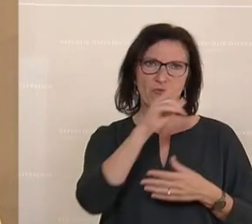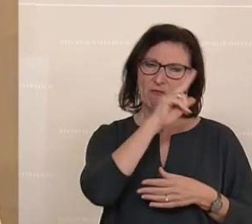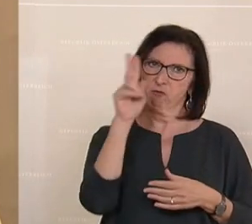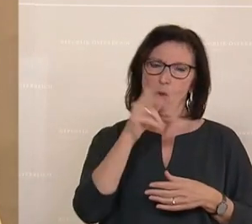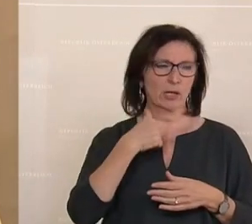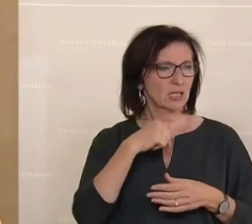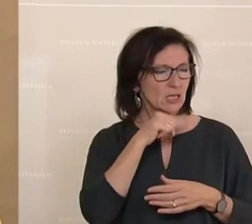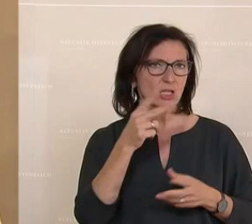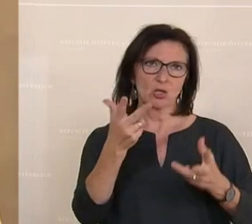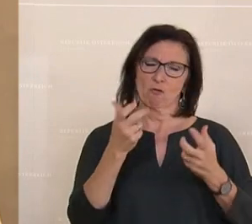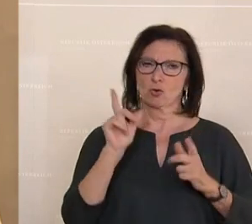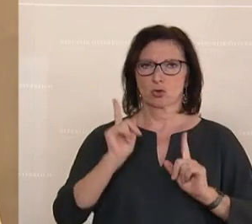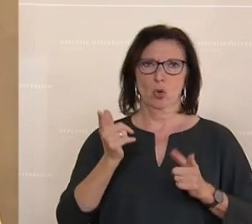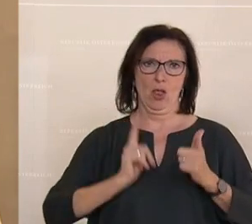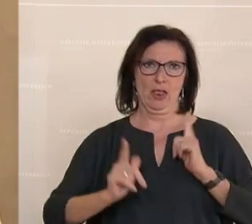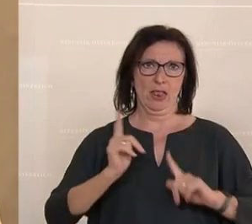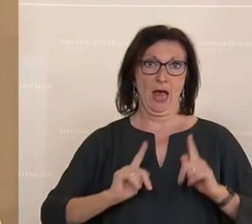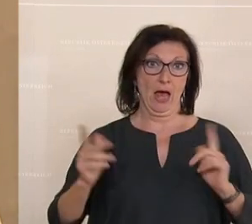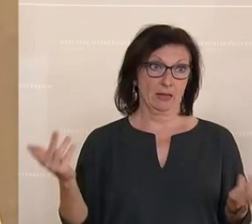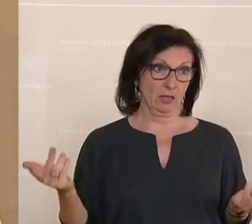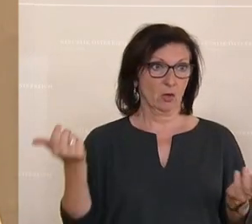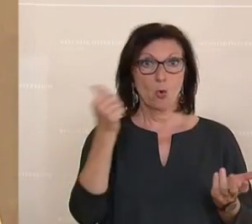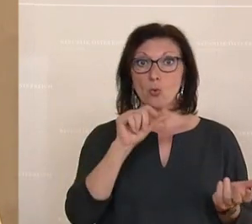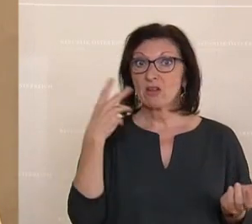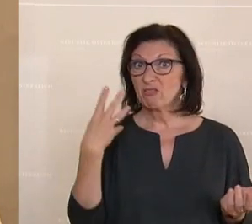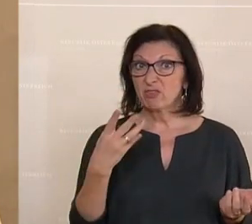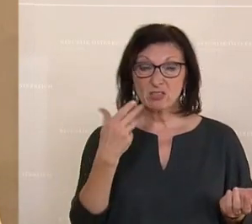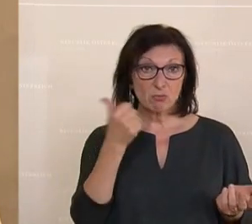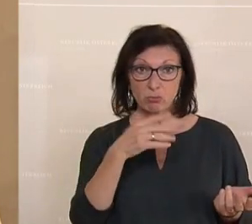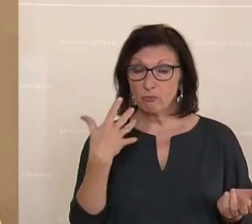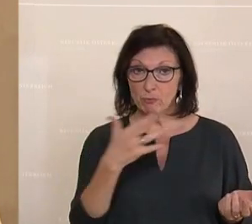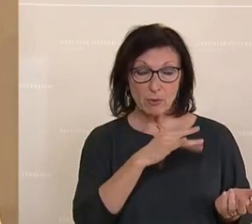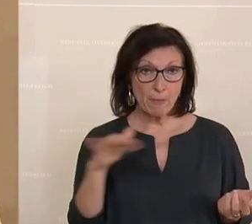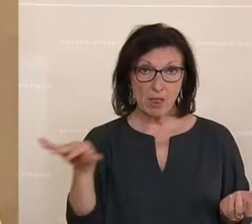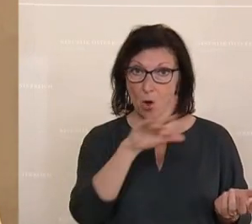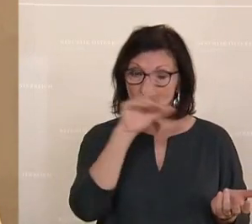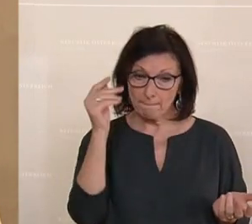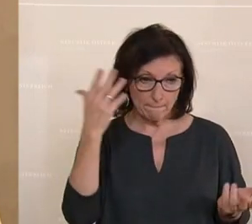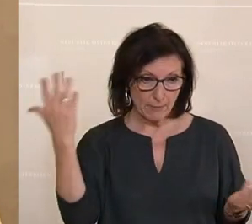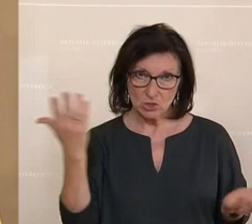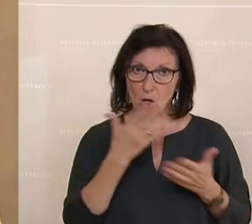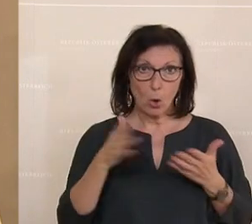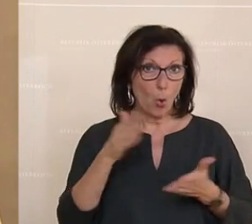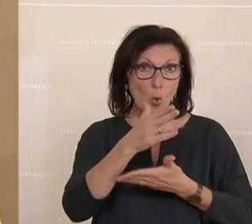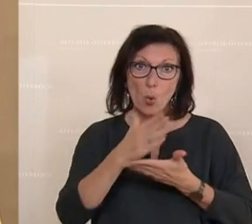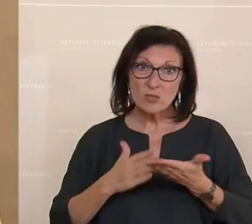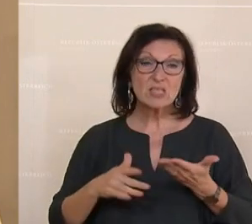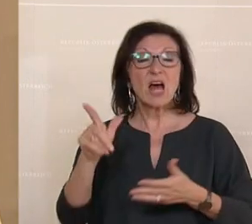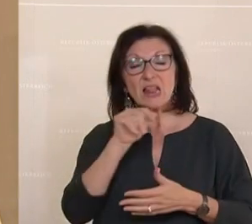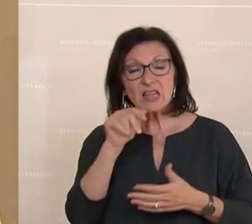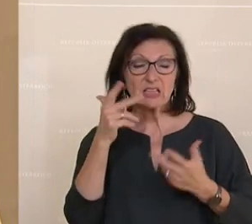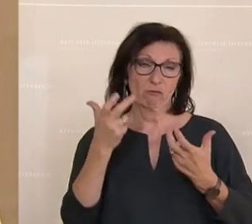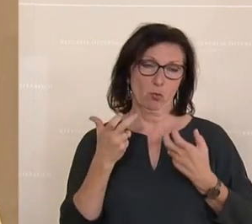wünsche. Das sind 140, 150 Millionen Menschen, die sich sicher zum Großteil den Krieg nicht wünschen, die